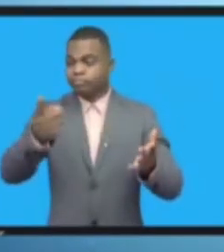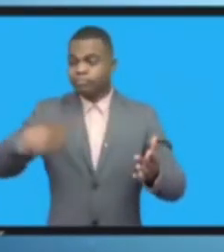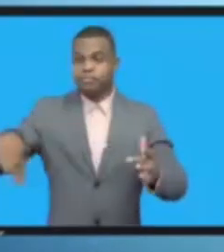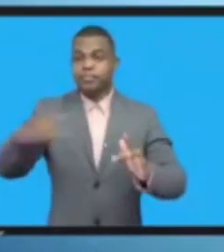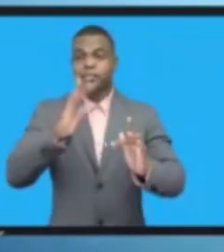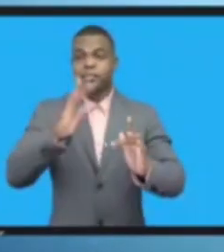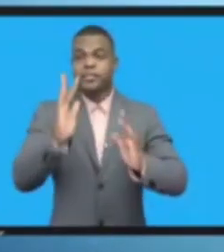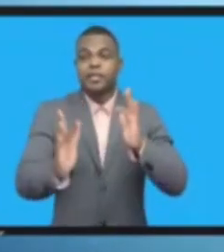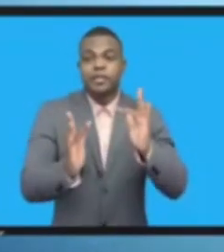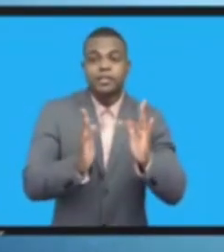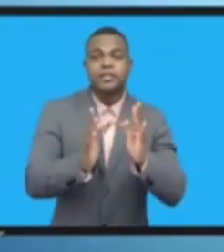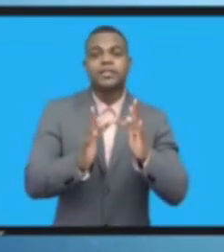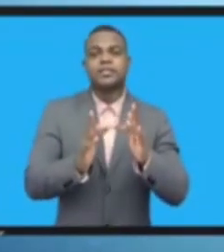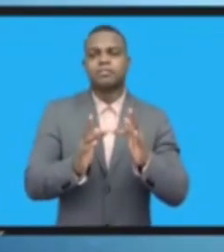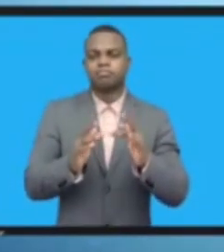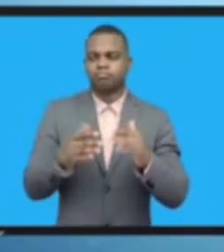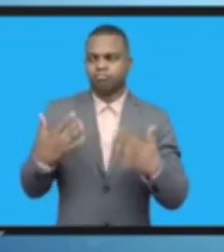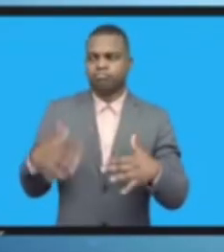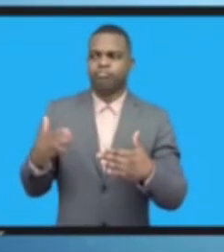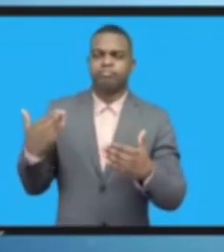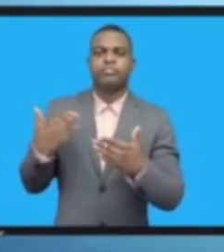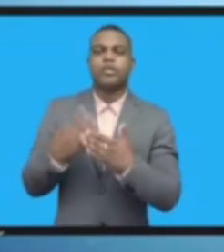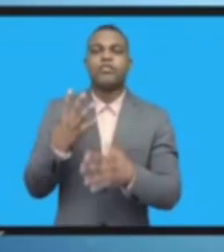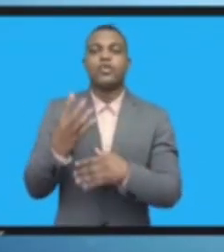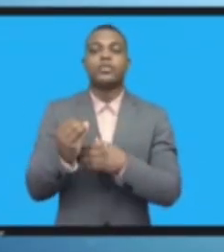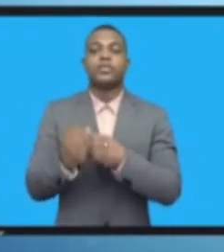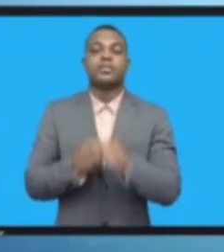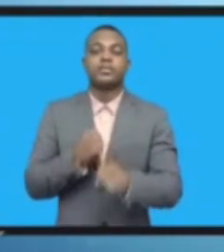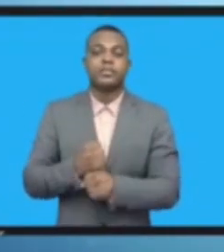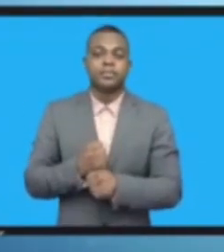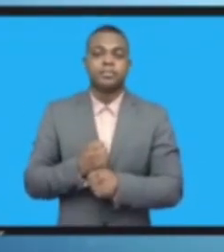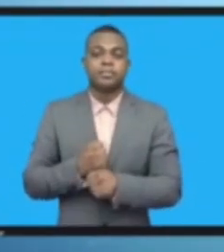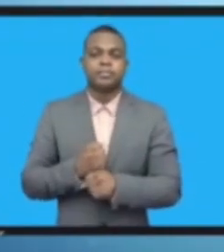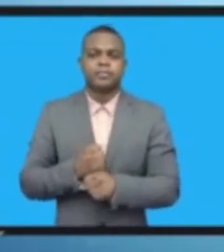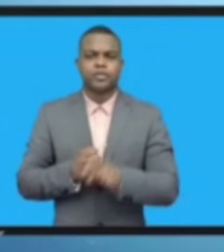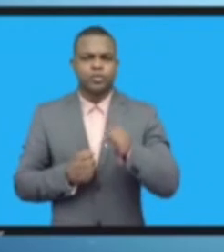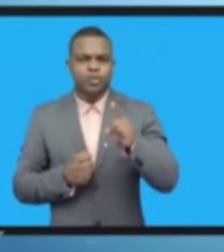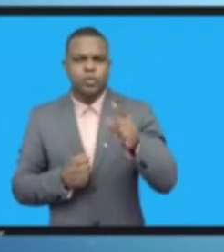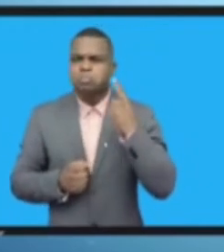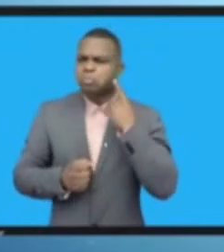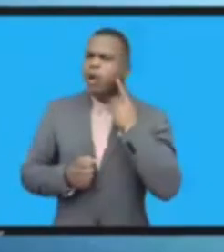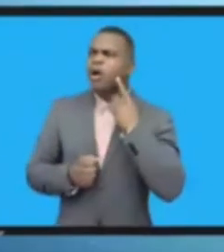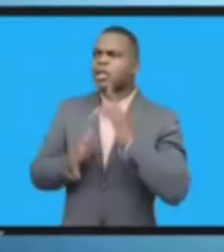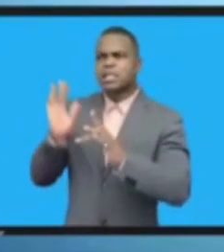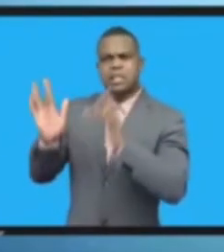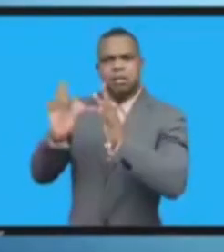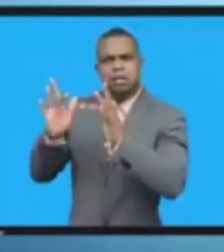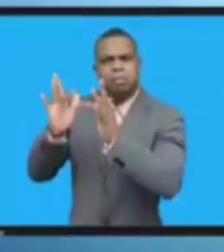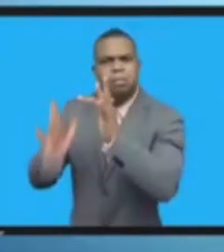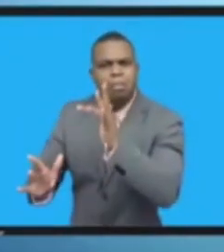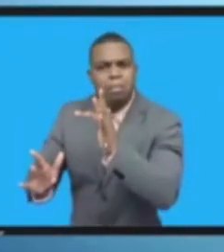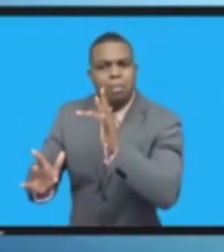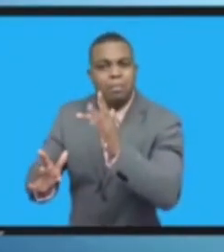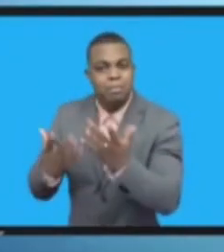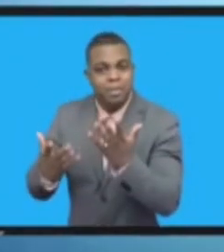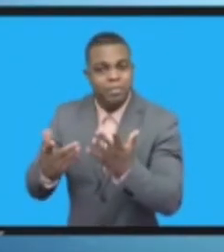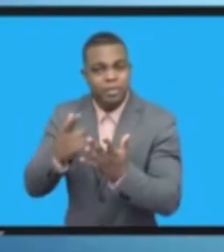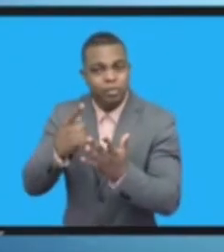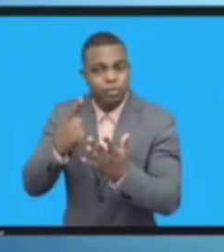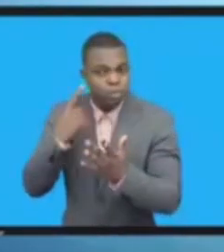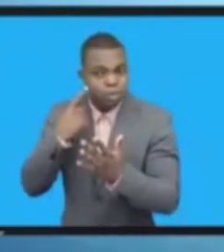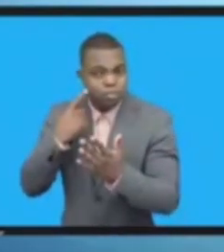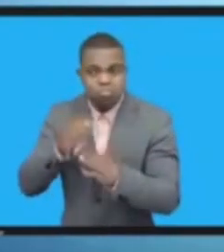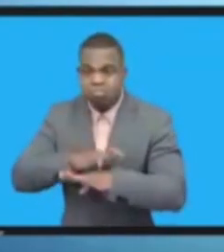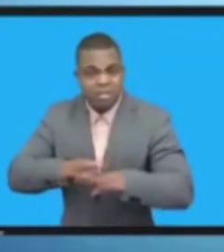من المشكلات من المشكلات المشكلات وإنما لا ينقطع